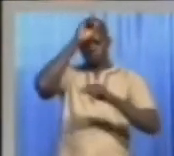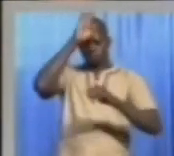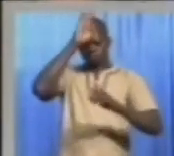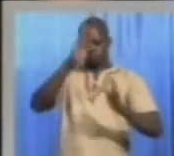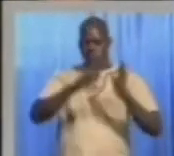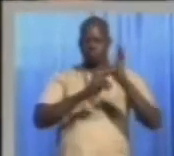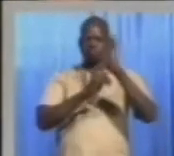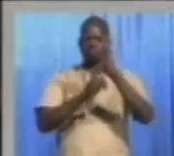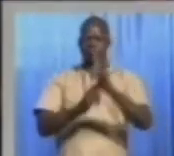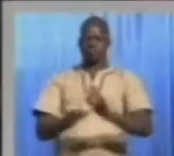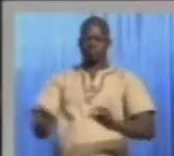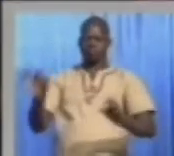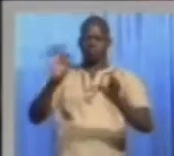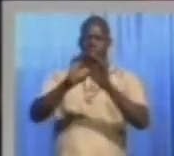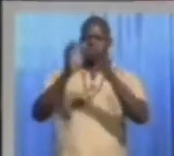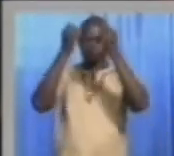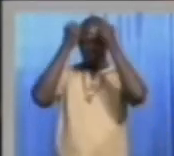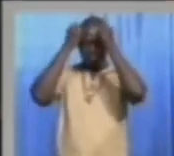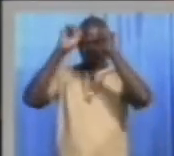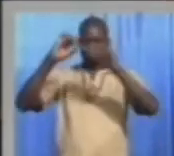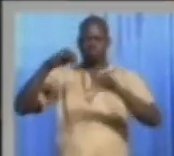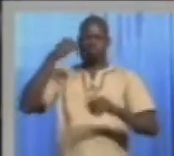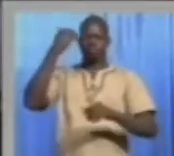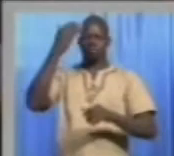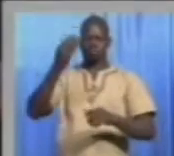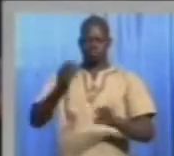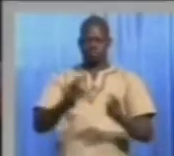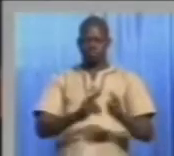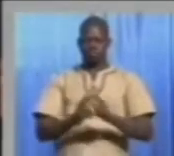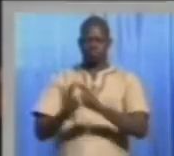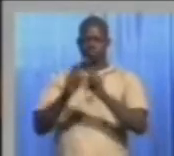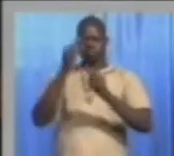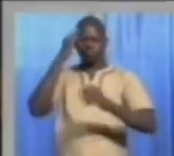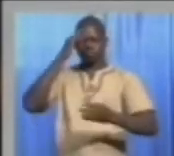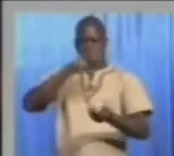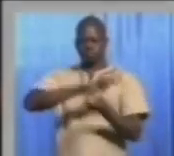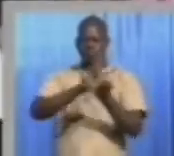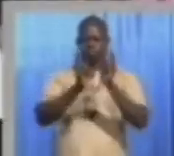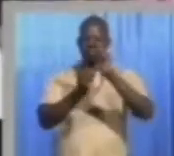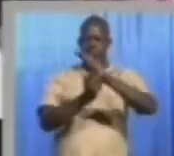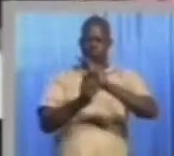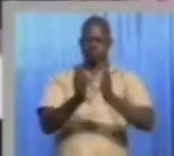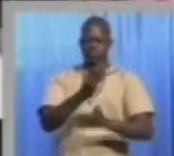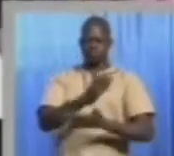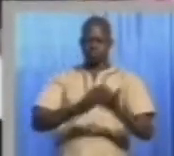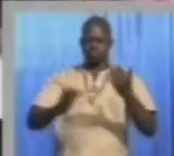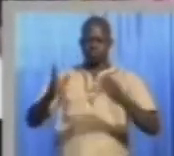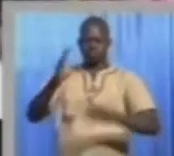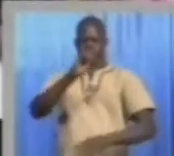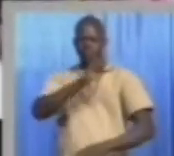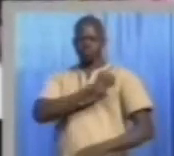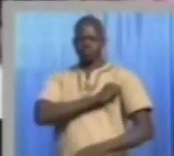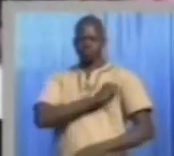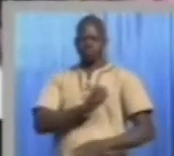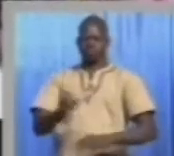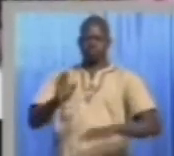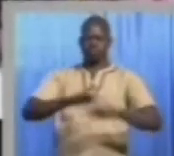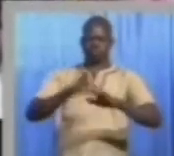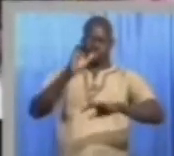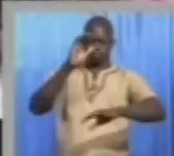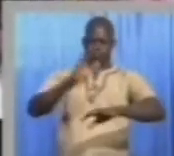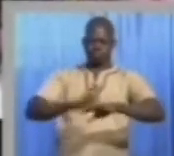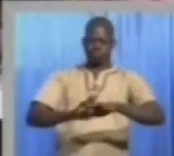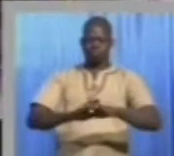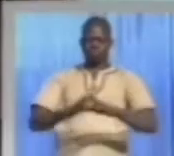représenter aux élections présidentielles prochaines, l'Union pour la Renaissance Parti Sankariste-UNURPS met en garde le